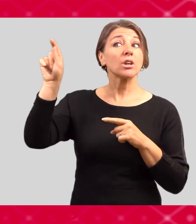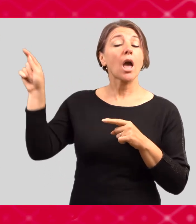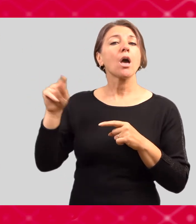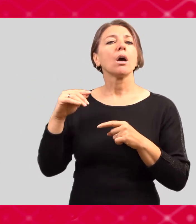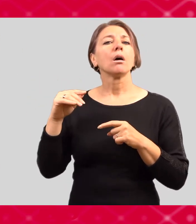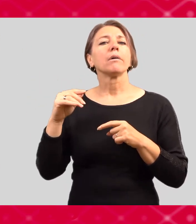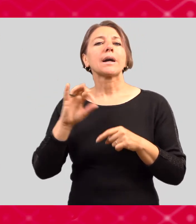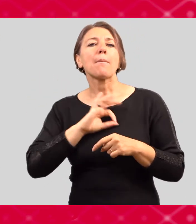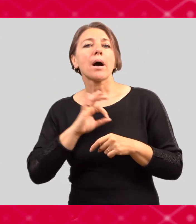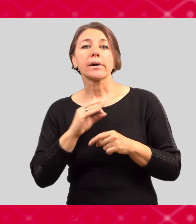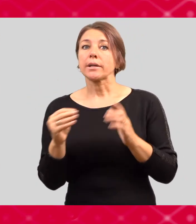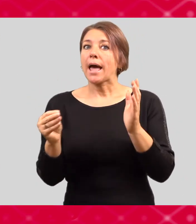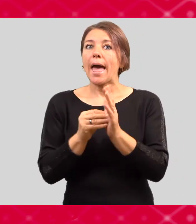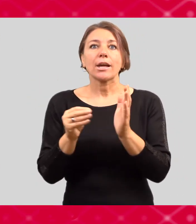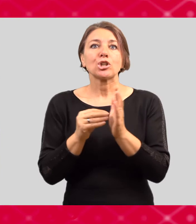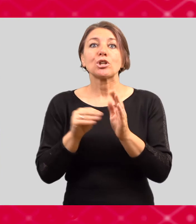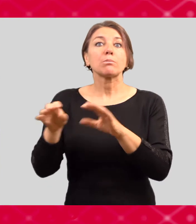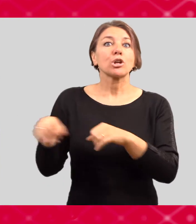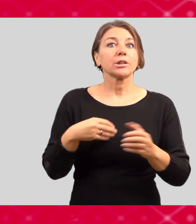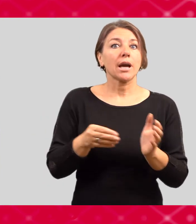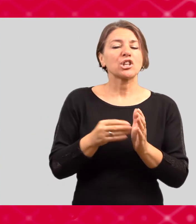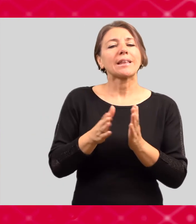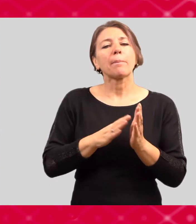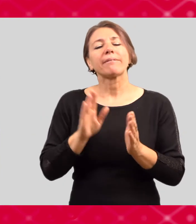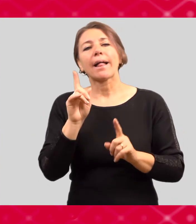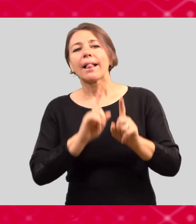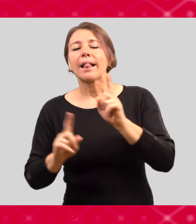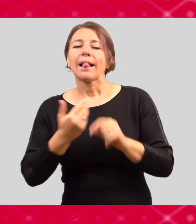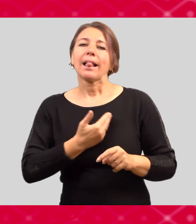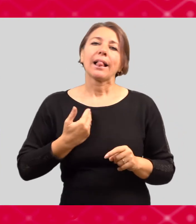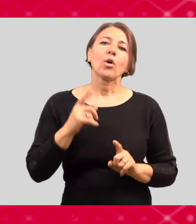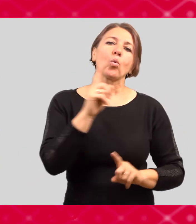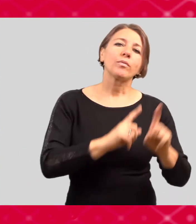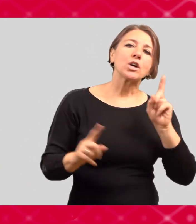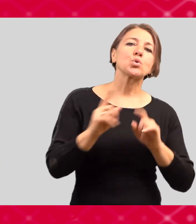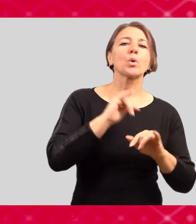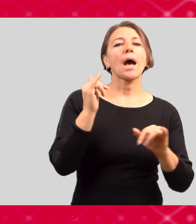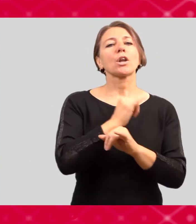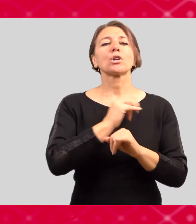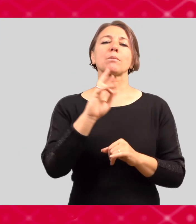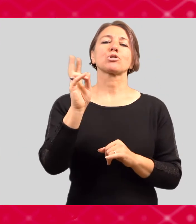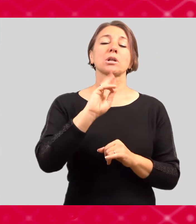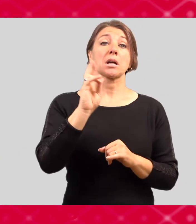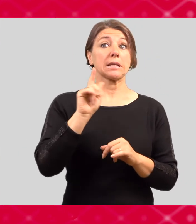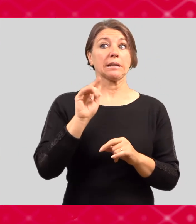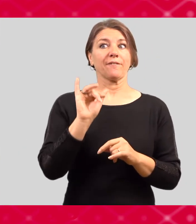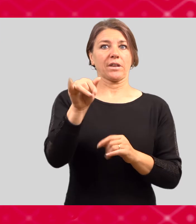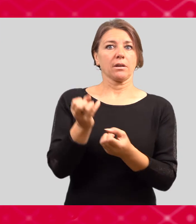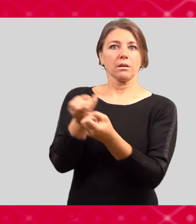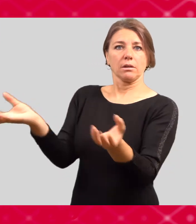kamarády, kteří uvažují o studiu na Univerzitě Karlově a nejsou si jistí, zda by to finančně zvládli, tak můžete